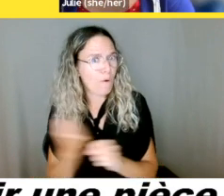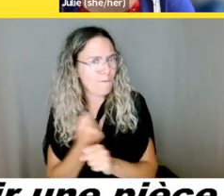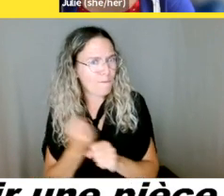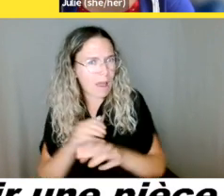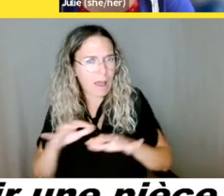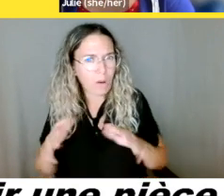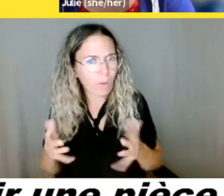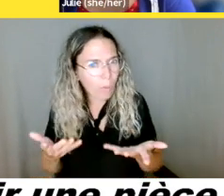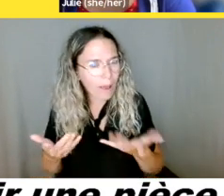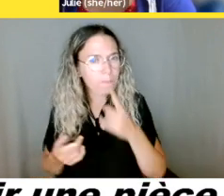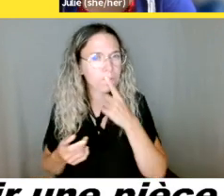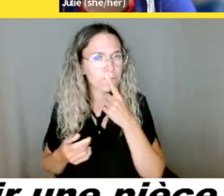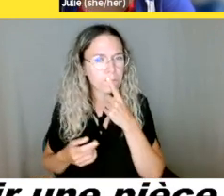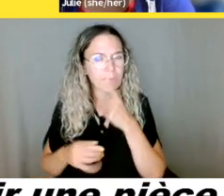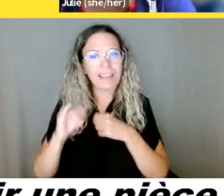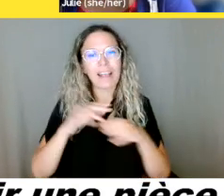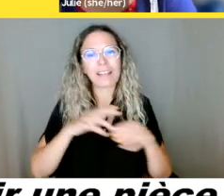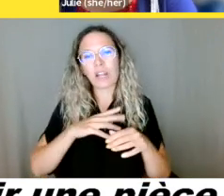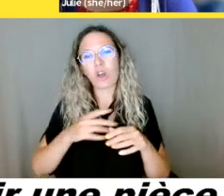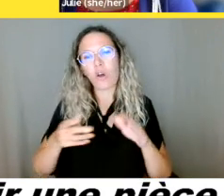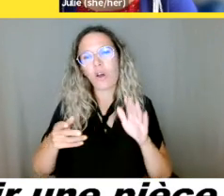handicapées, pour personnes à mobilité réduite,